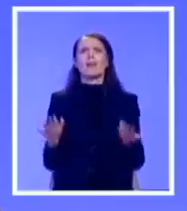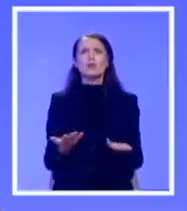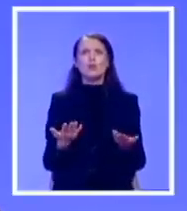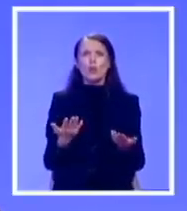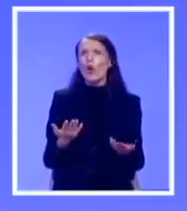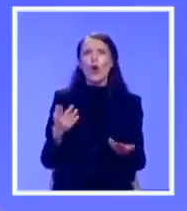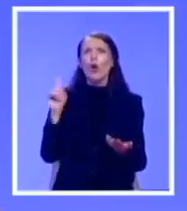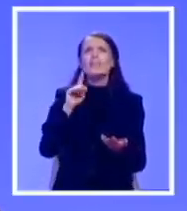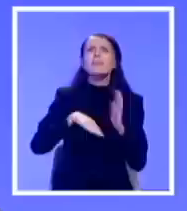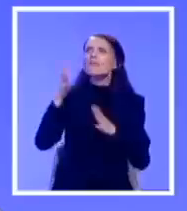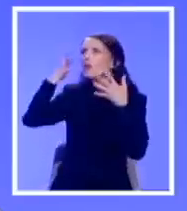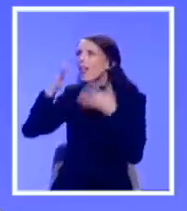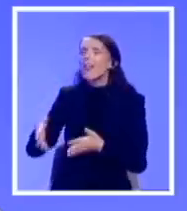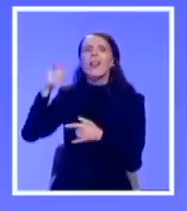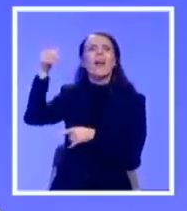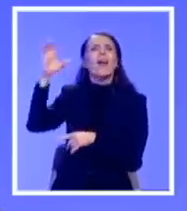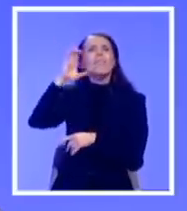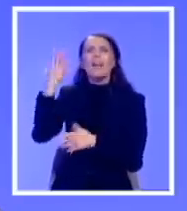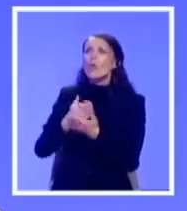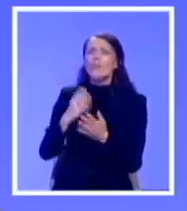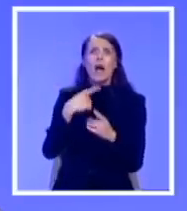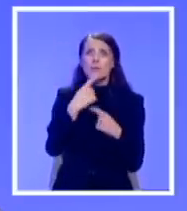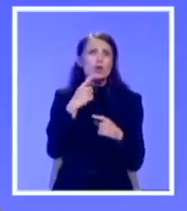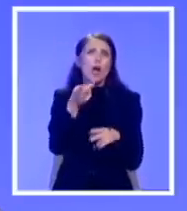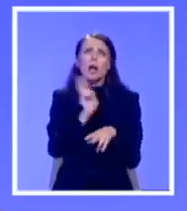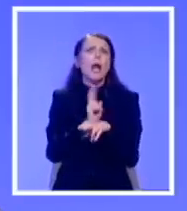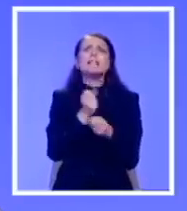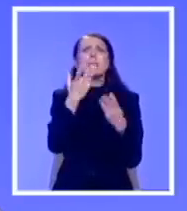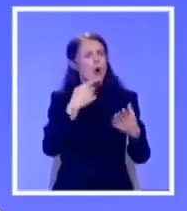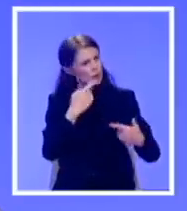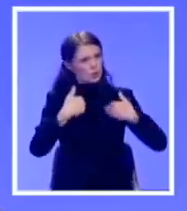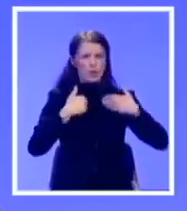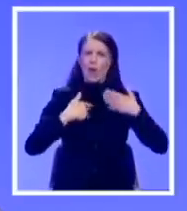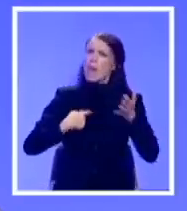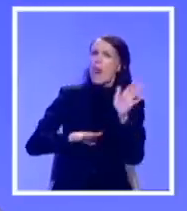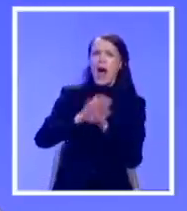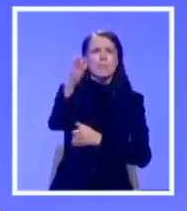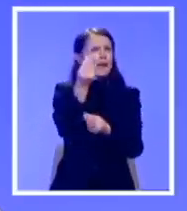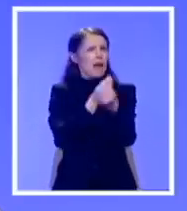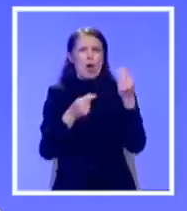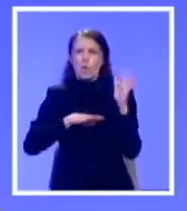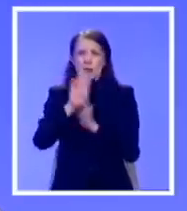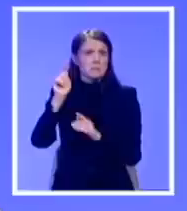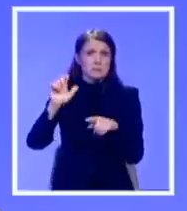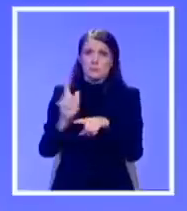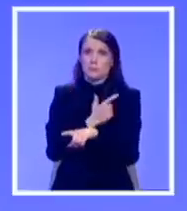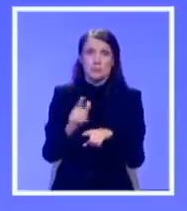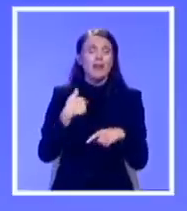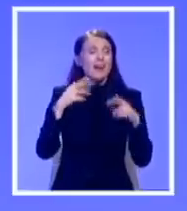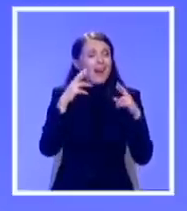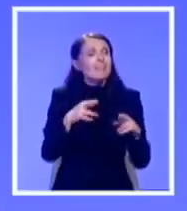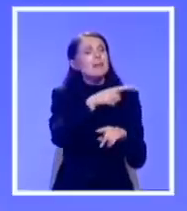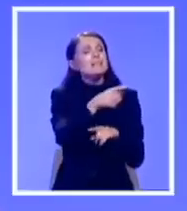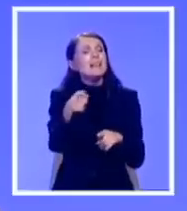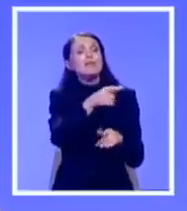brojevima kojima nas režim svakodnevno obasipa i dokazuju kako je ekonomski napredaj. Dakle, radim se, će uskoro naši nezavisni ekonomski stručnjaci izračunati